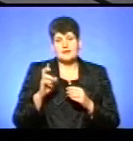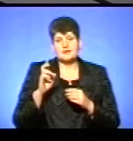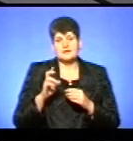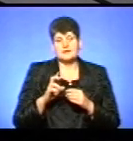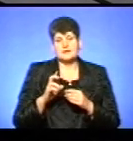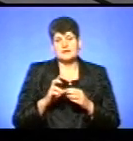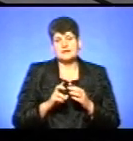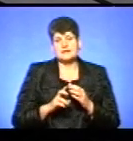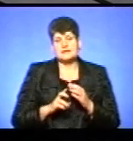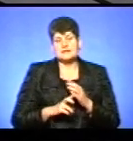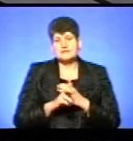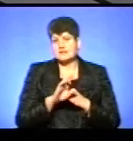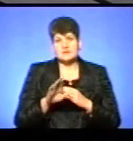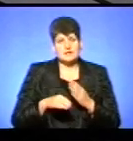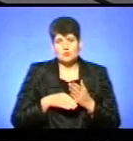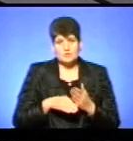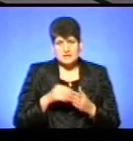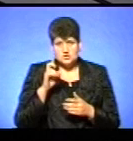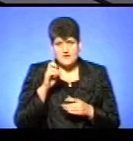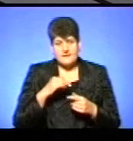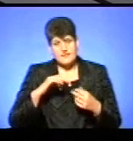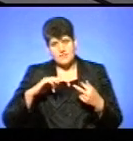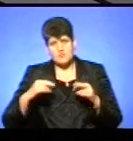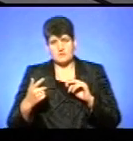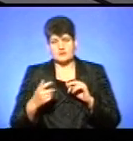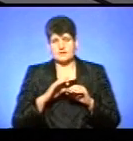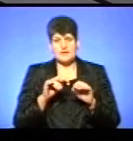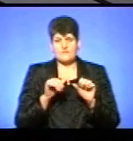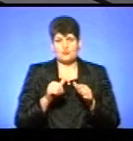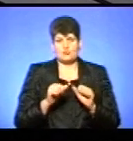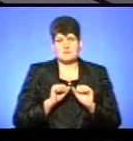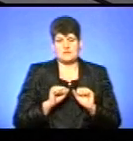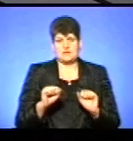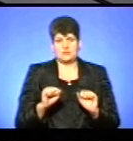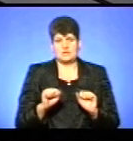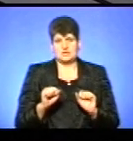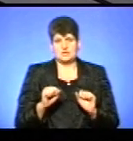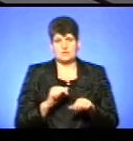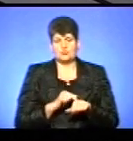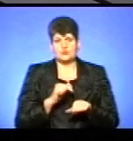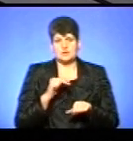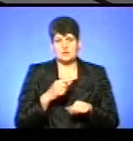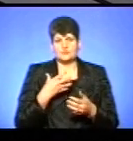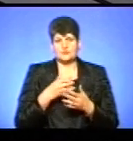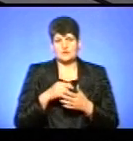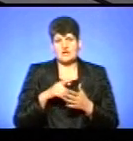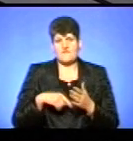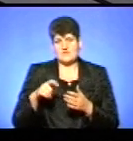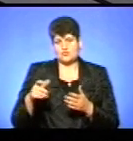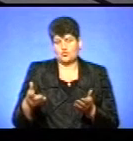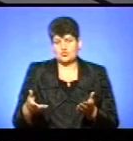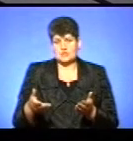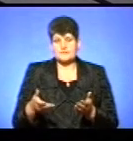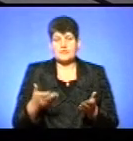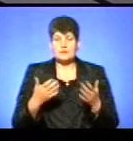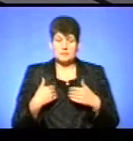навпаки робить те, що не формує патріотичні почуття у своїх віруючих. Але